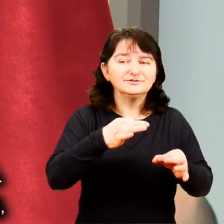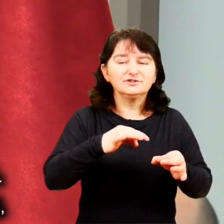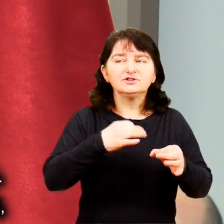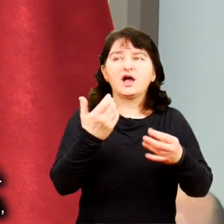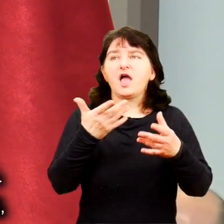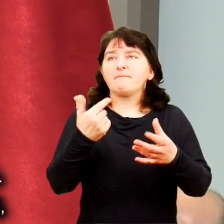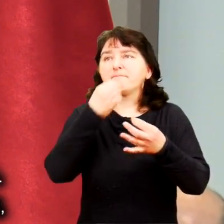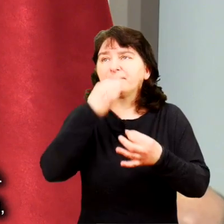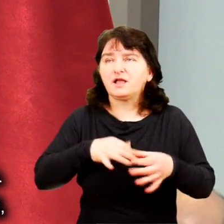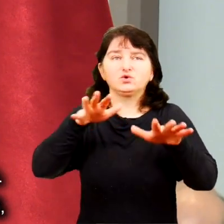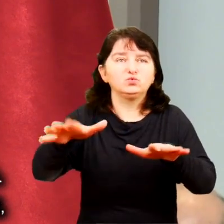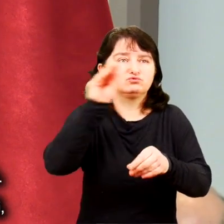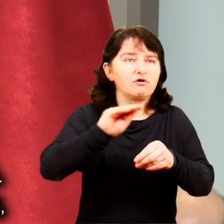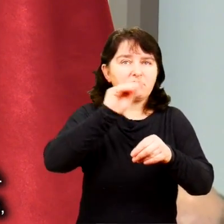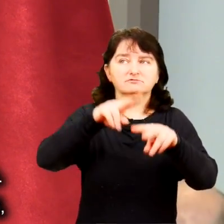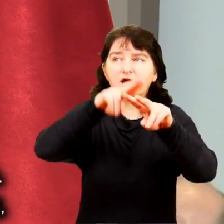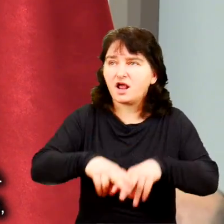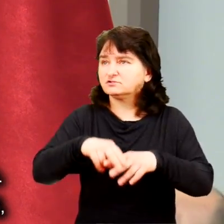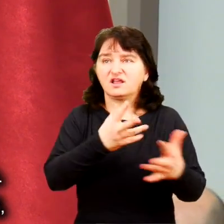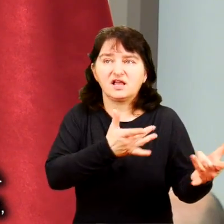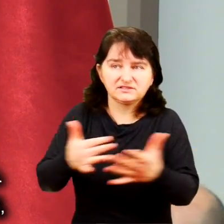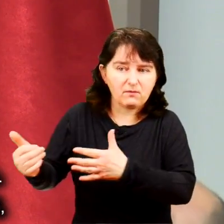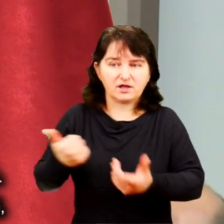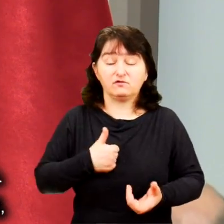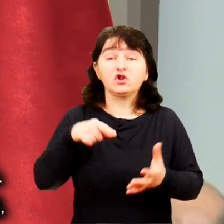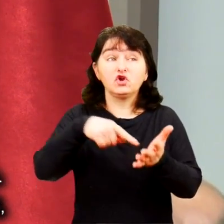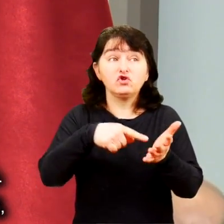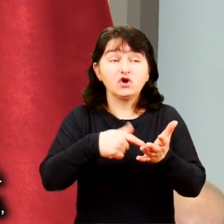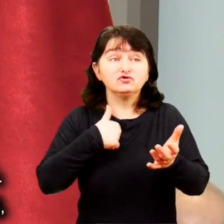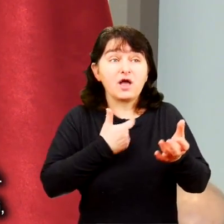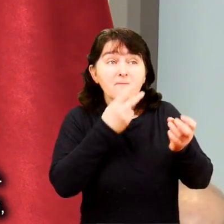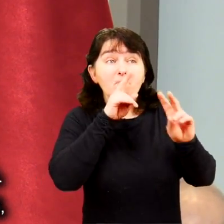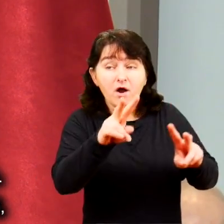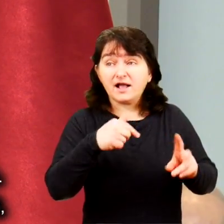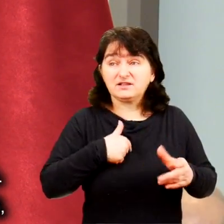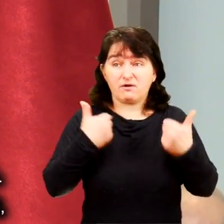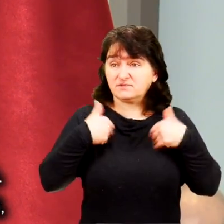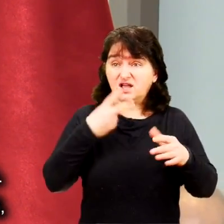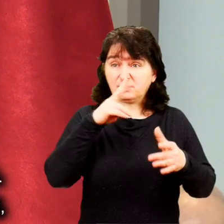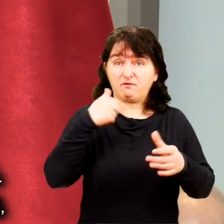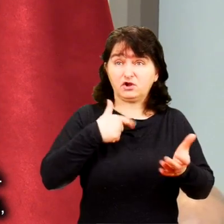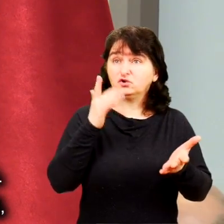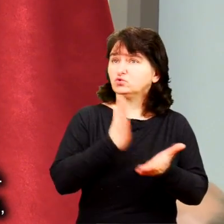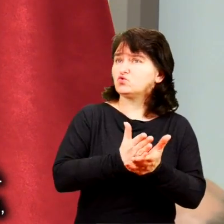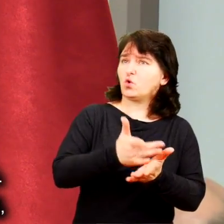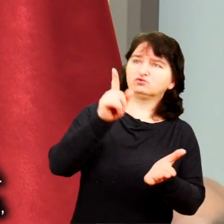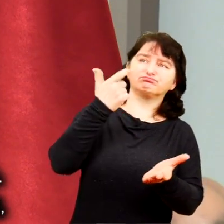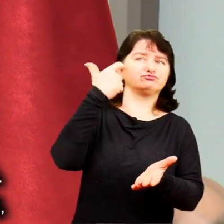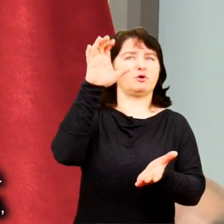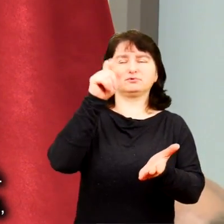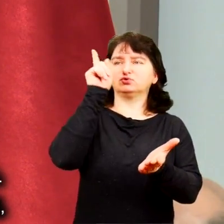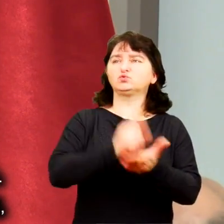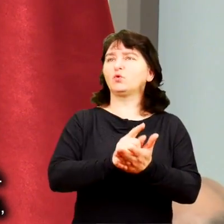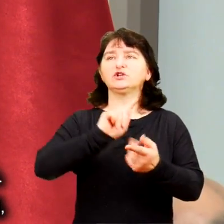wejściu, że jest wiele spraw jeszcze niezałatwionych. To, co ja Państwu pokazałam, to nie po to, żeby powiedzieć, że jest jakiś